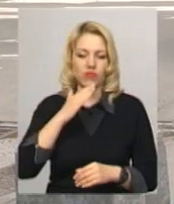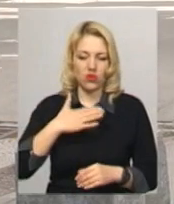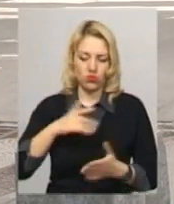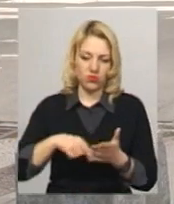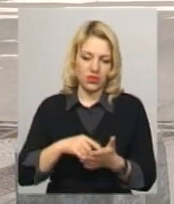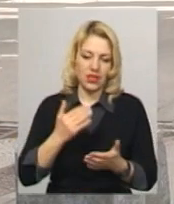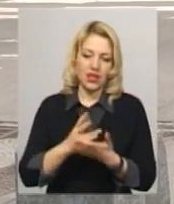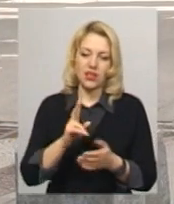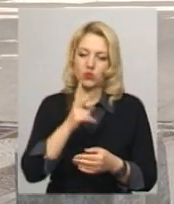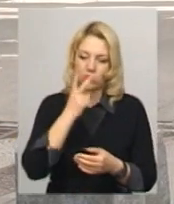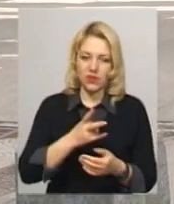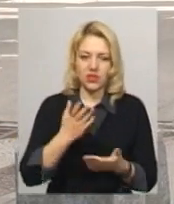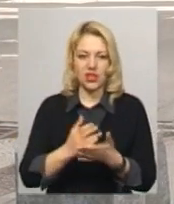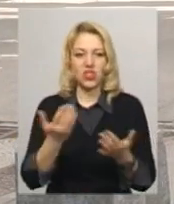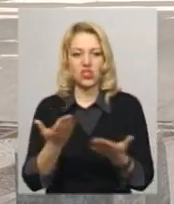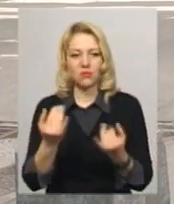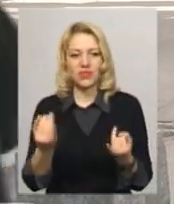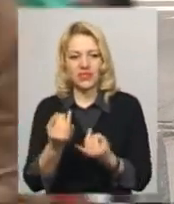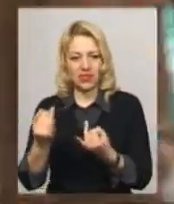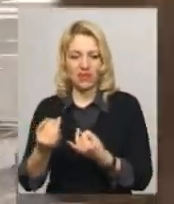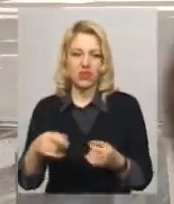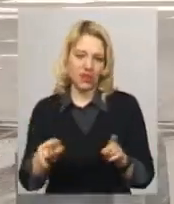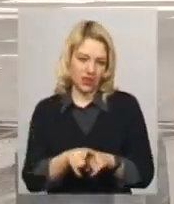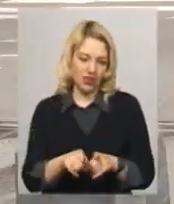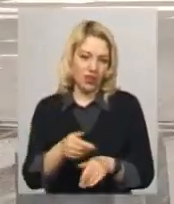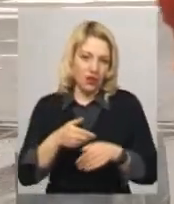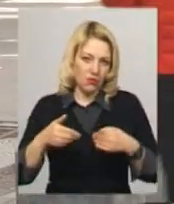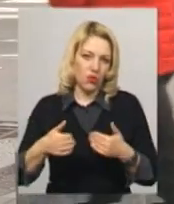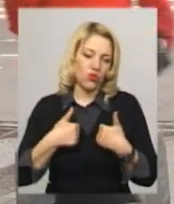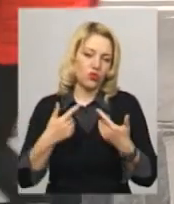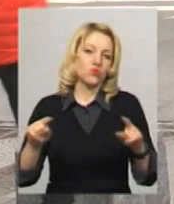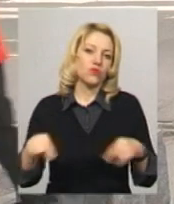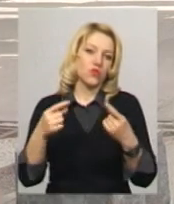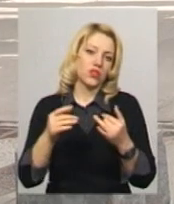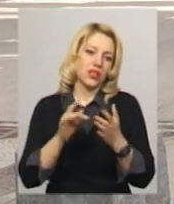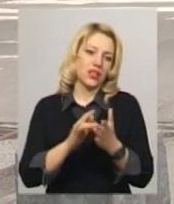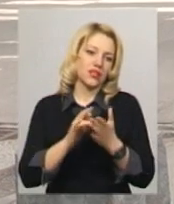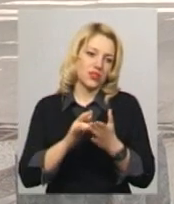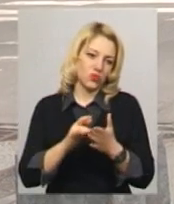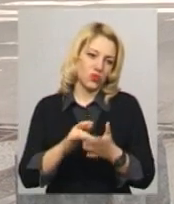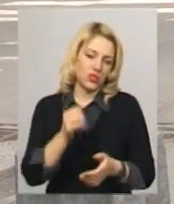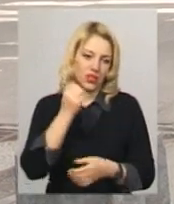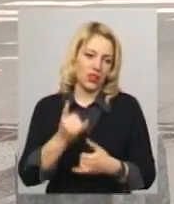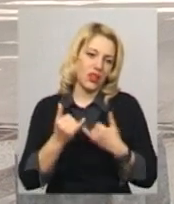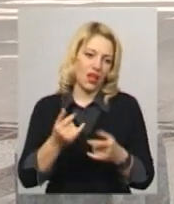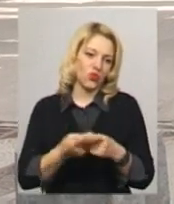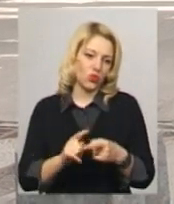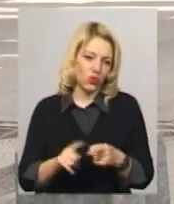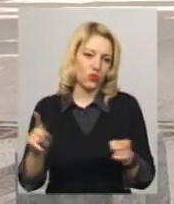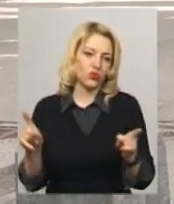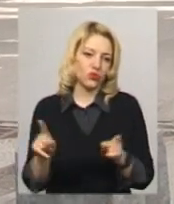подивитися, є чим цікавитися. І от таким чином створюємо екскурсії, для того, щоб